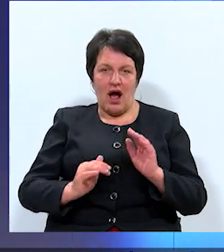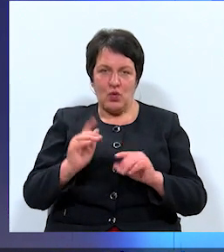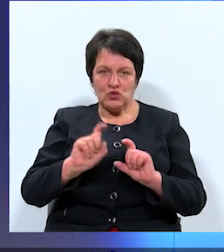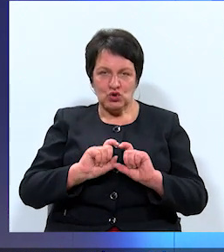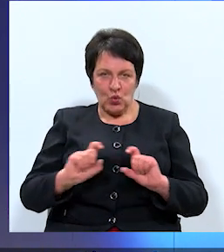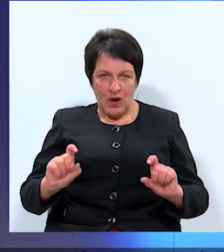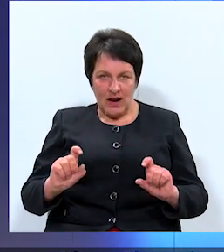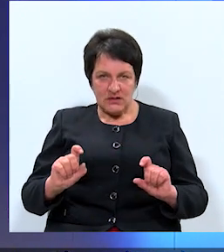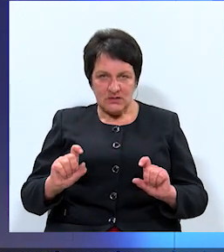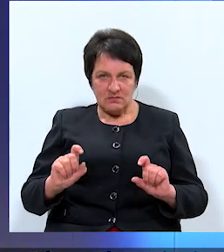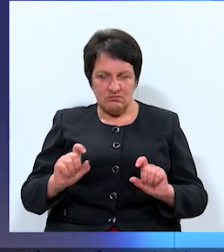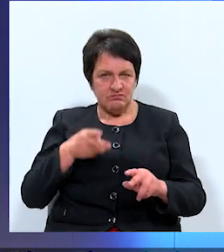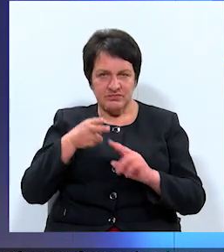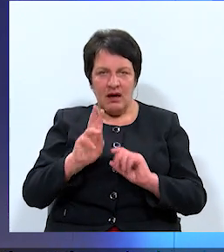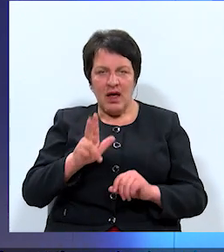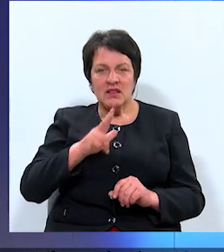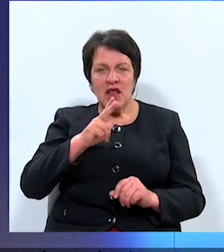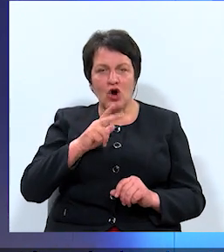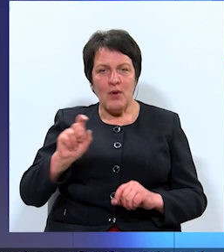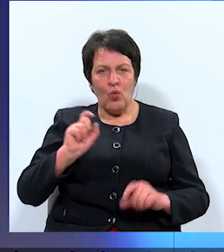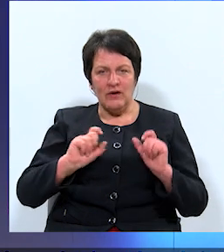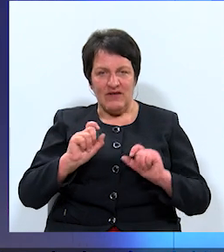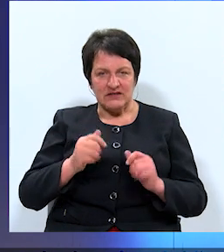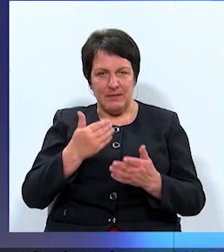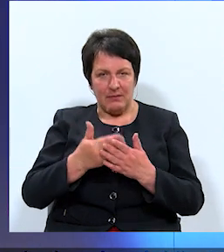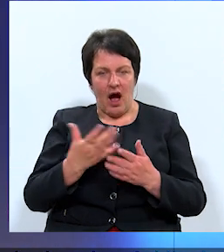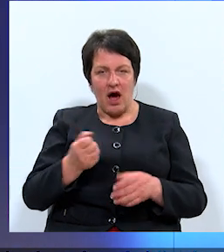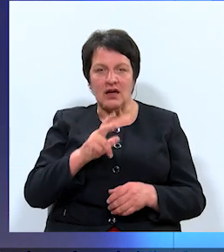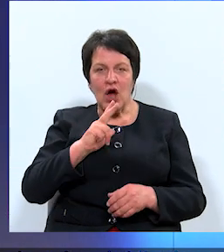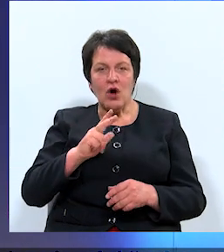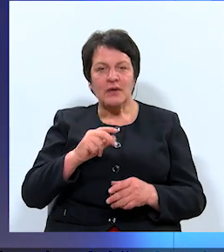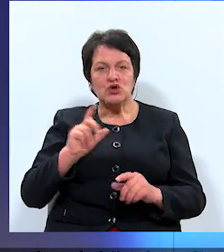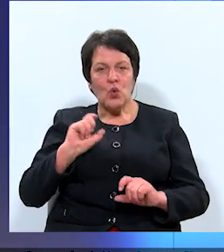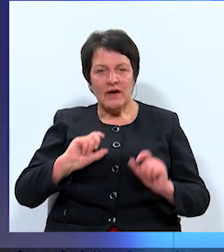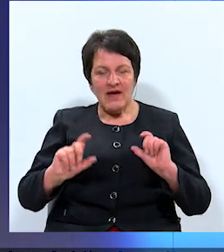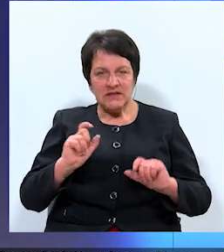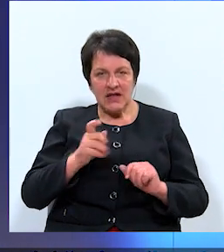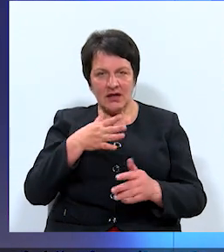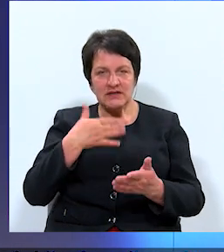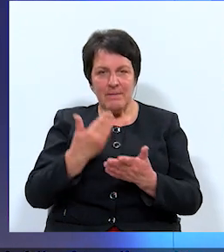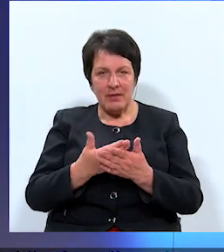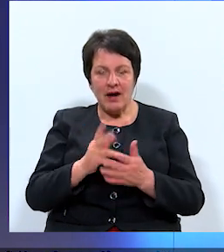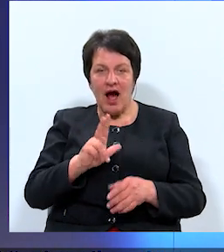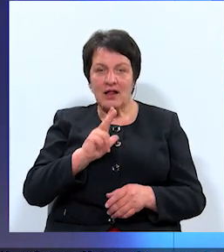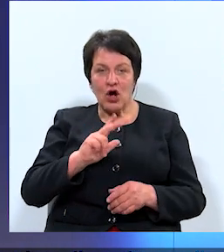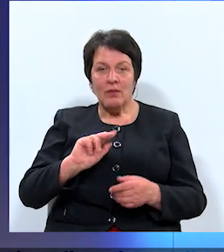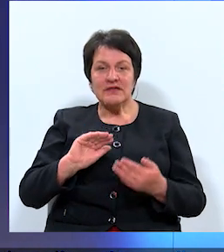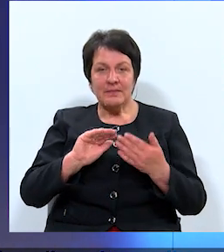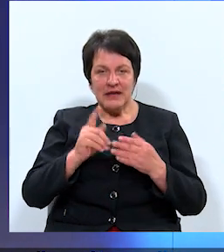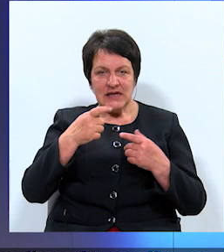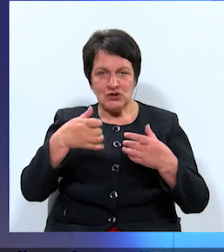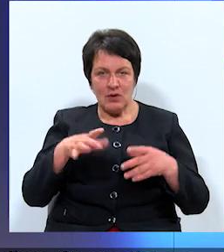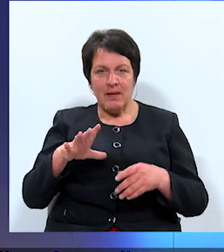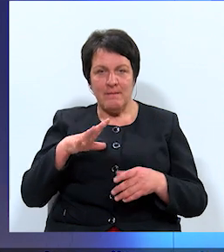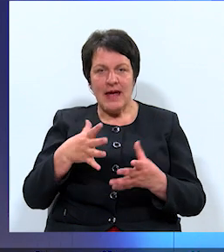Un ar Daugavpils universitātes piemēru, kad Daugavpils pilsētas domē